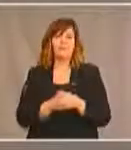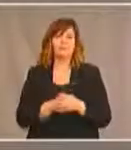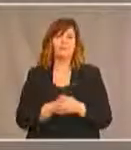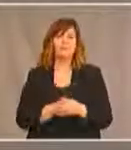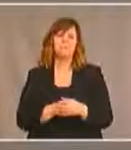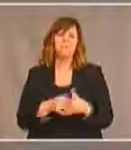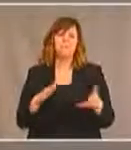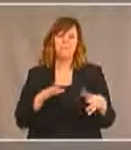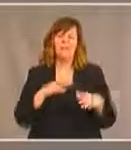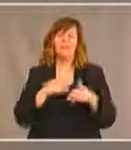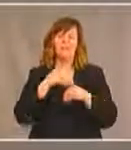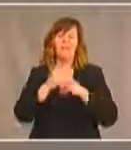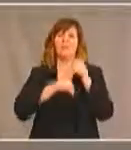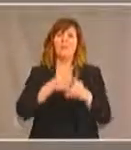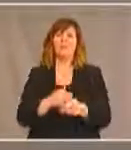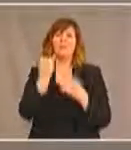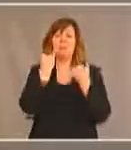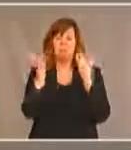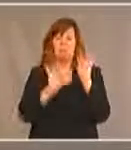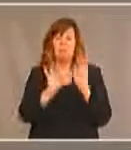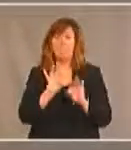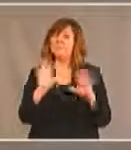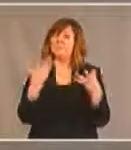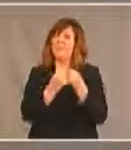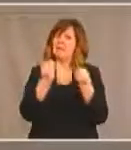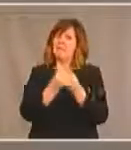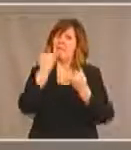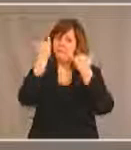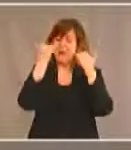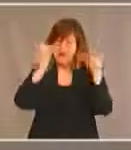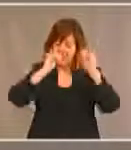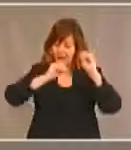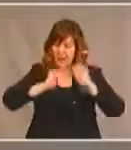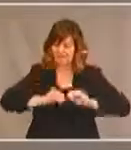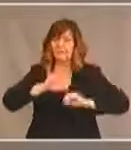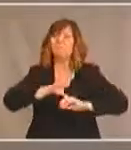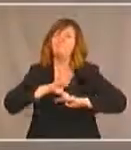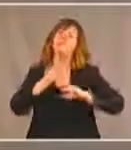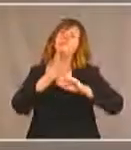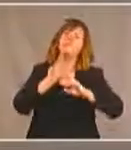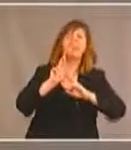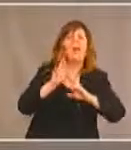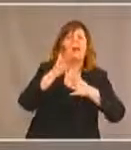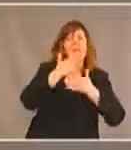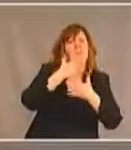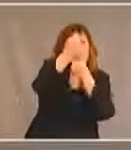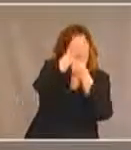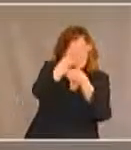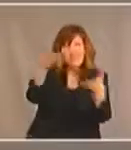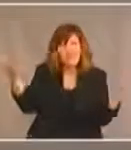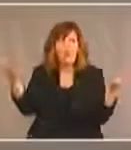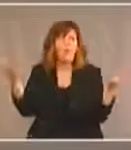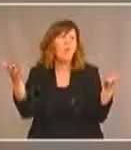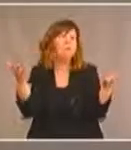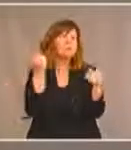inclure dans ce processus mais j'espère que j'ai pu vous donner quand même de bons renseignements pour vous